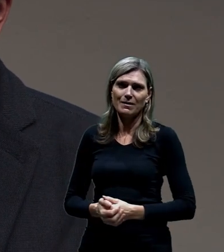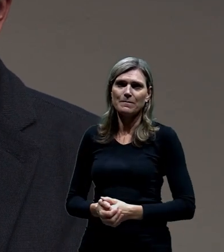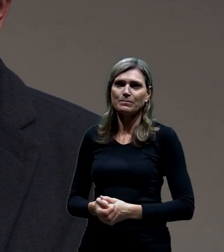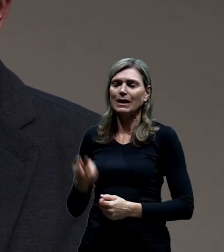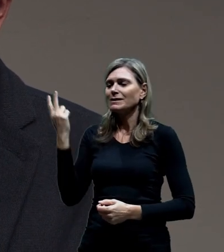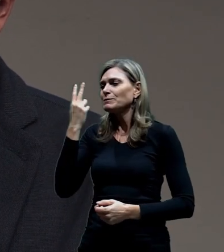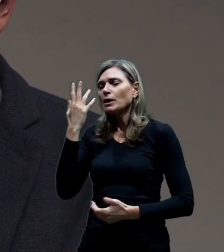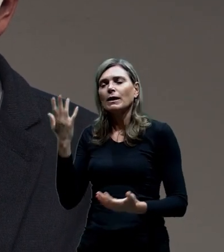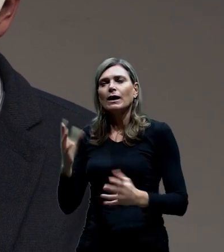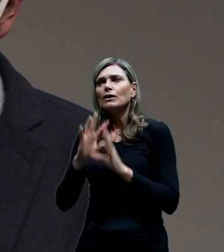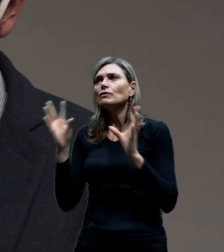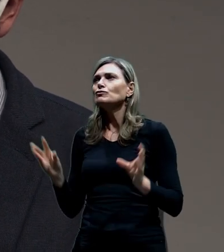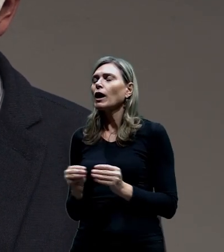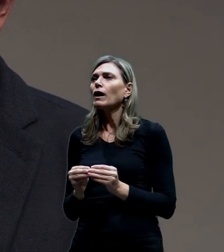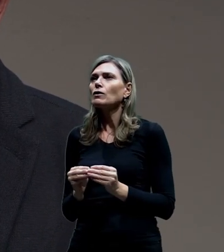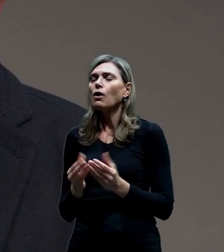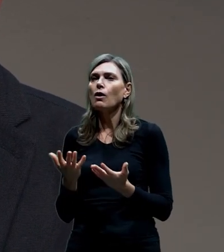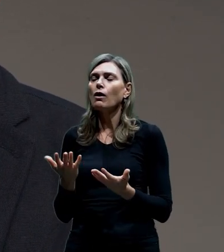všechno jako velice